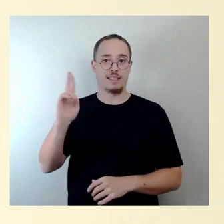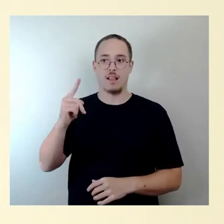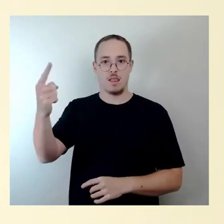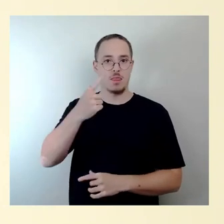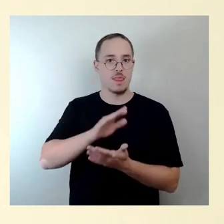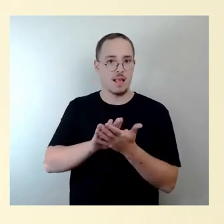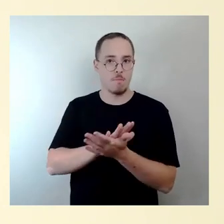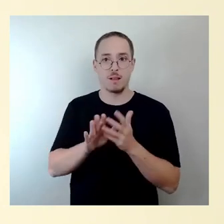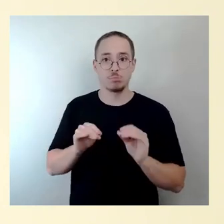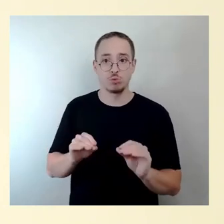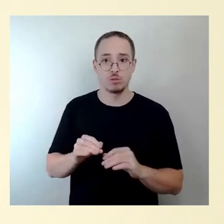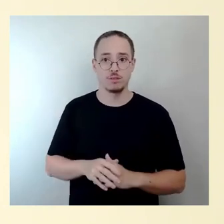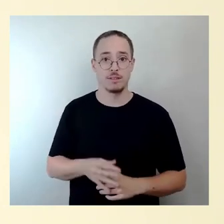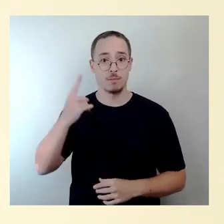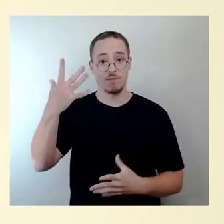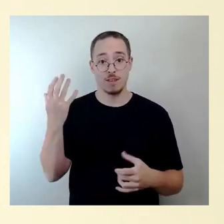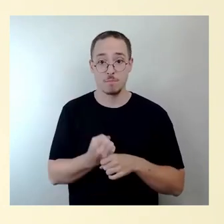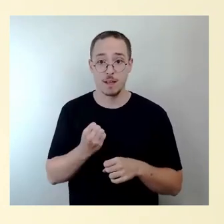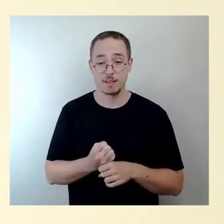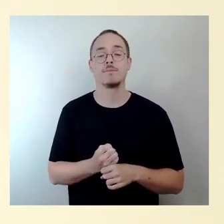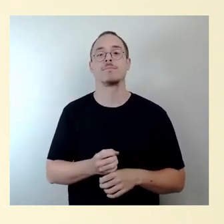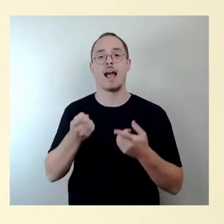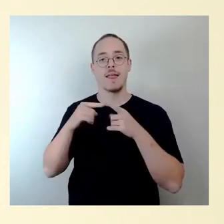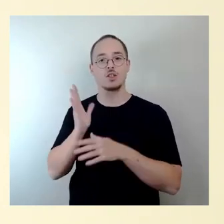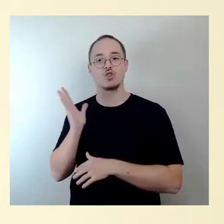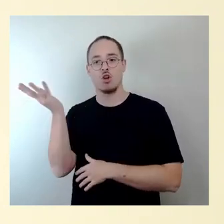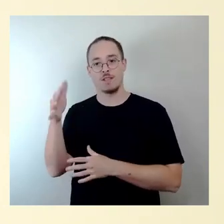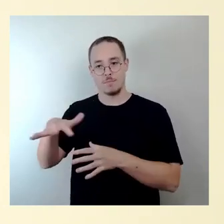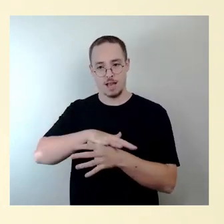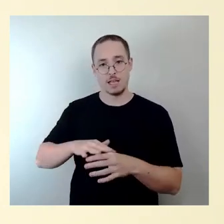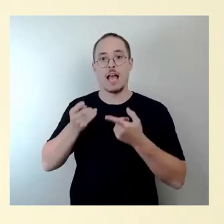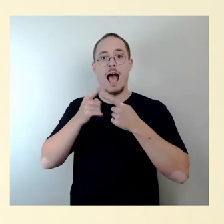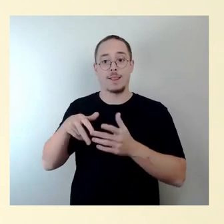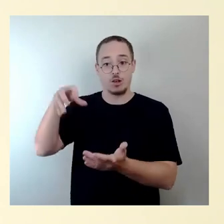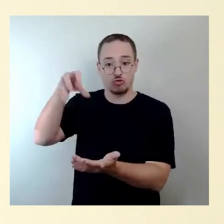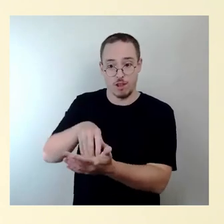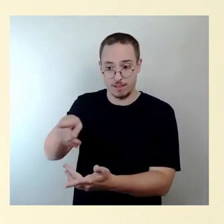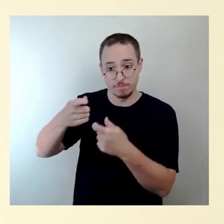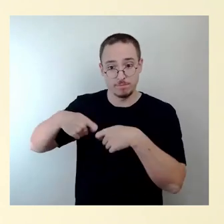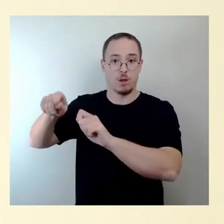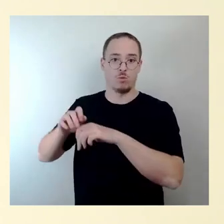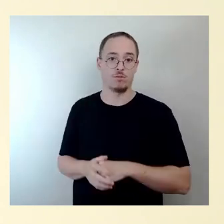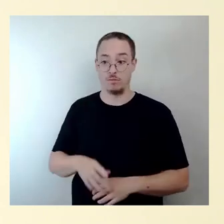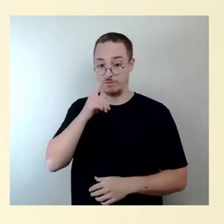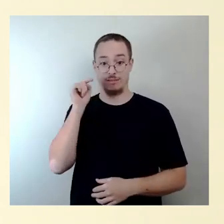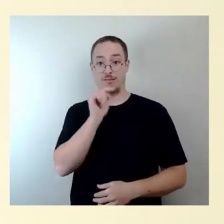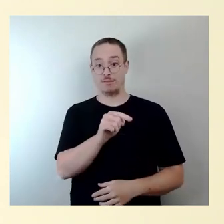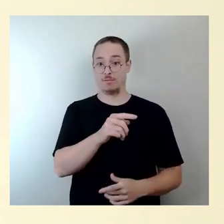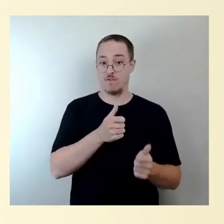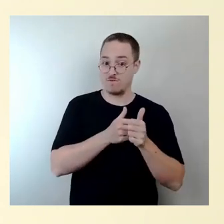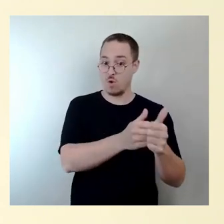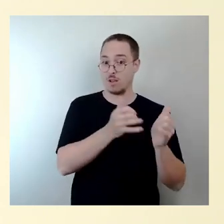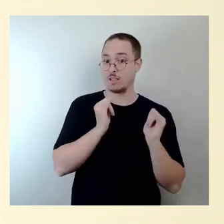Servicebereich einer anderen Stelle errichtet. Hätte Herr Riedel sich an seine Baugenehmigung damals gehalten, wäre die Baugenehmigung trotz